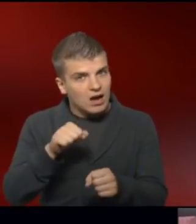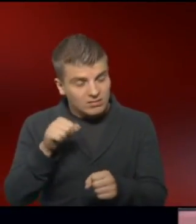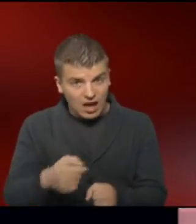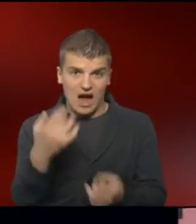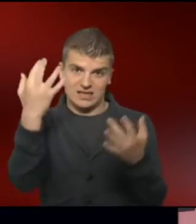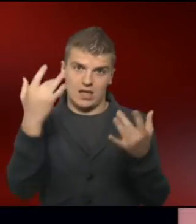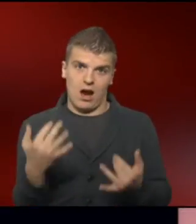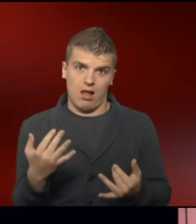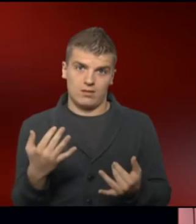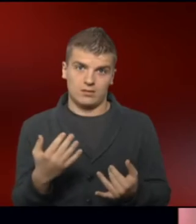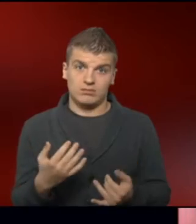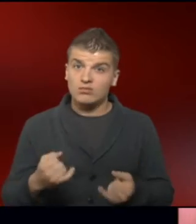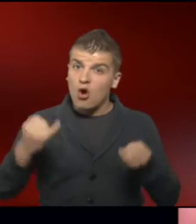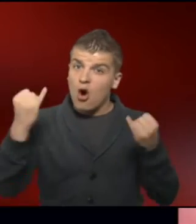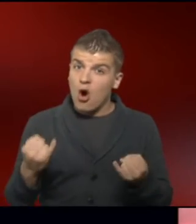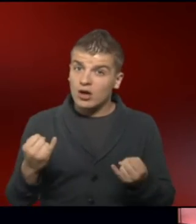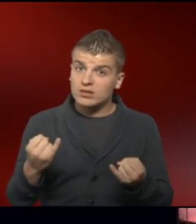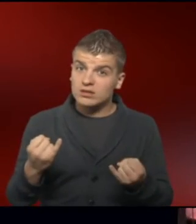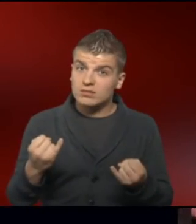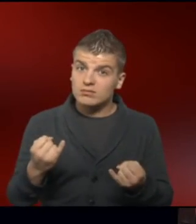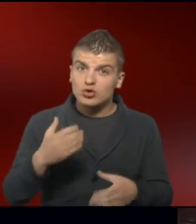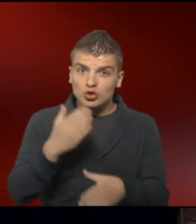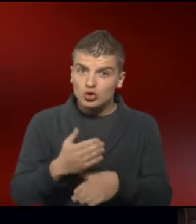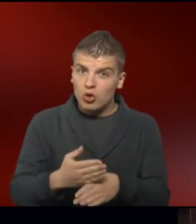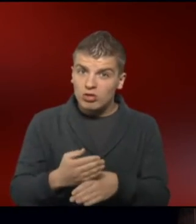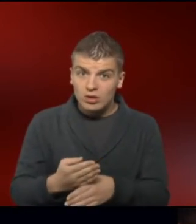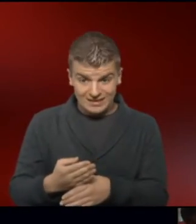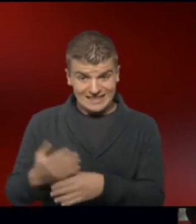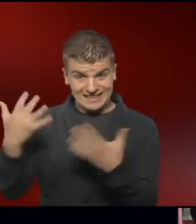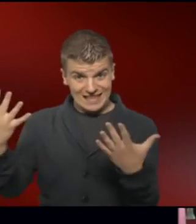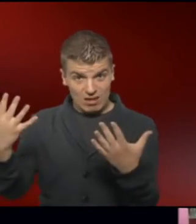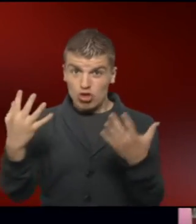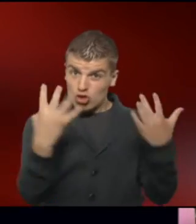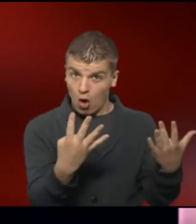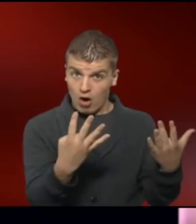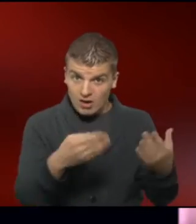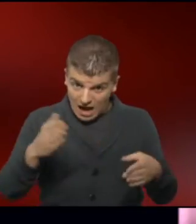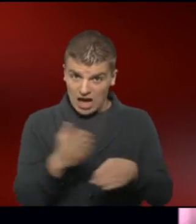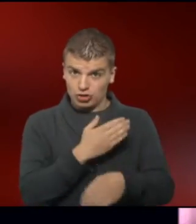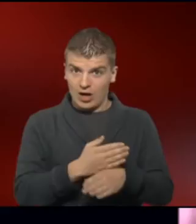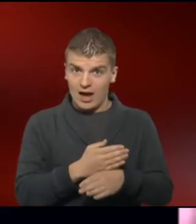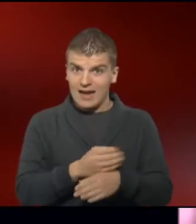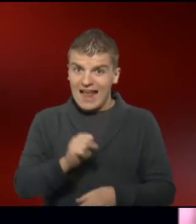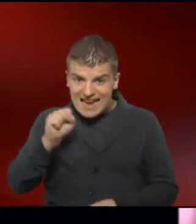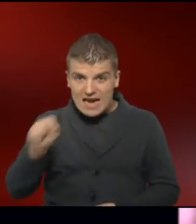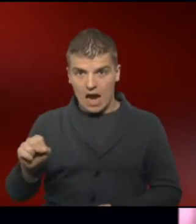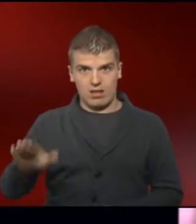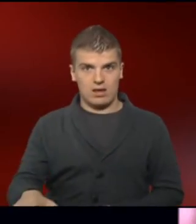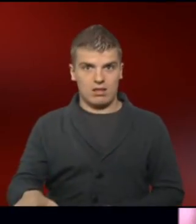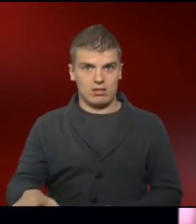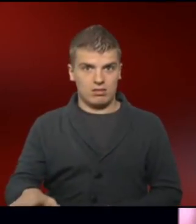Zahl. Heute schon entscheiden sich 9 von 10 Elternpaaren gegen ein Kind,